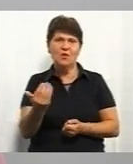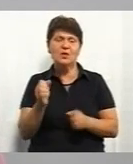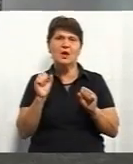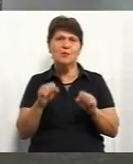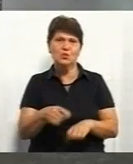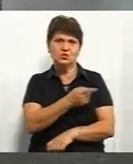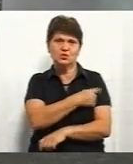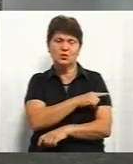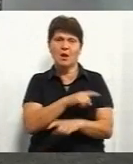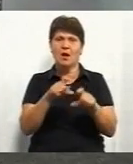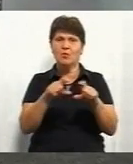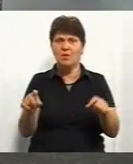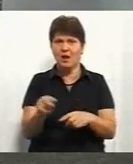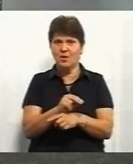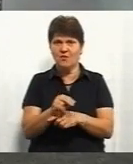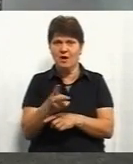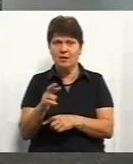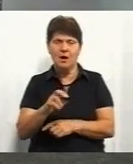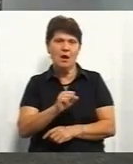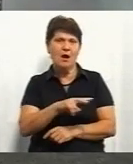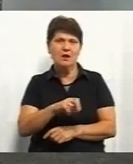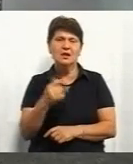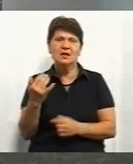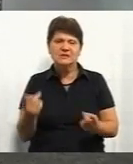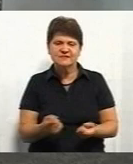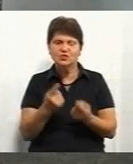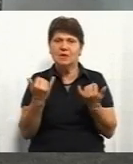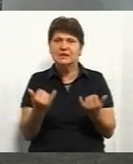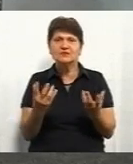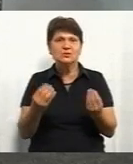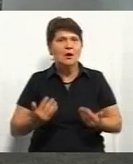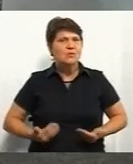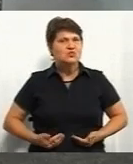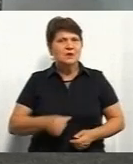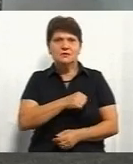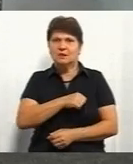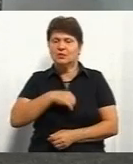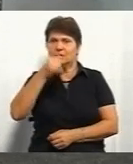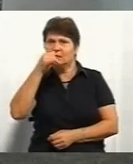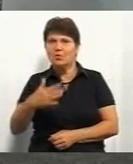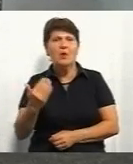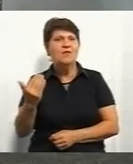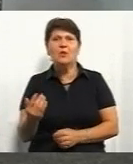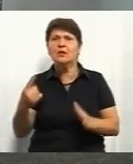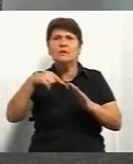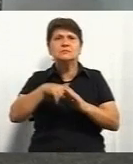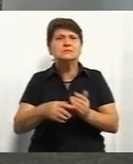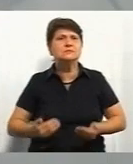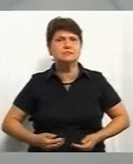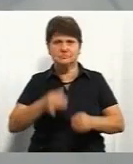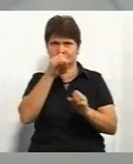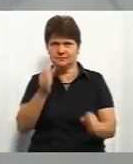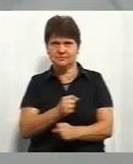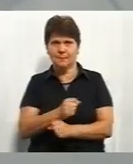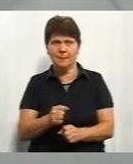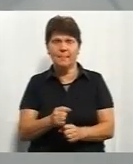амбулаторно отримувати лікування, але, звичайно, вони на сьогоднішній день не можуть проживати самостійно. Вони не соціалізовані. Скільки потрібно?